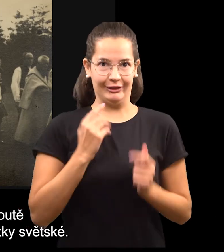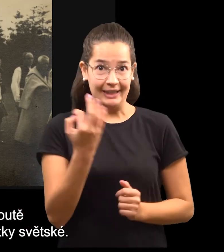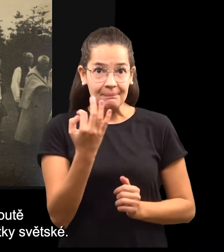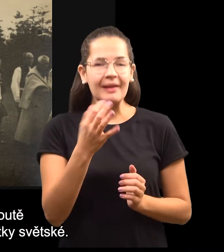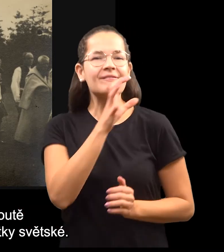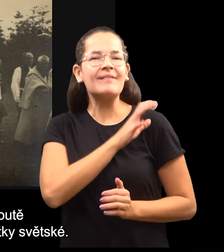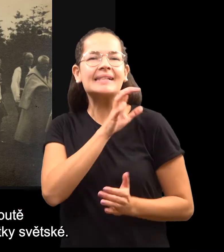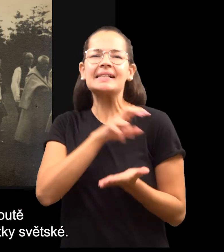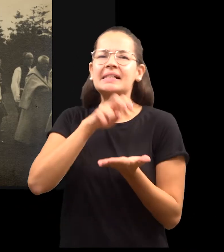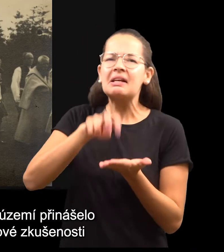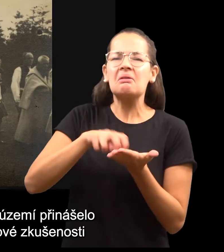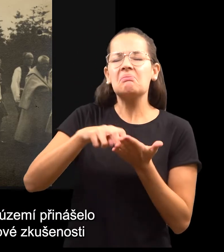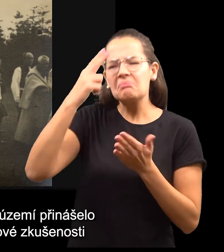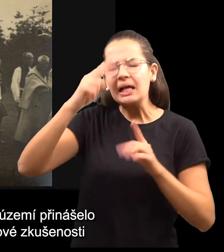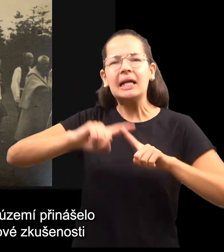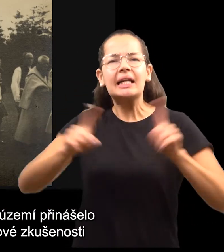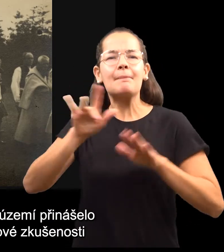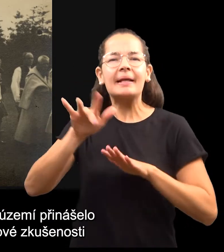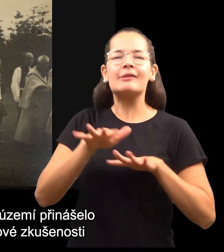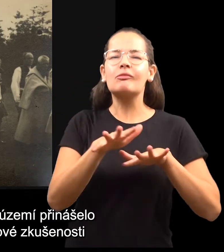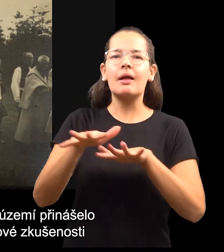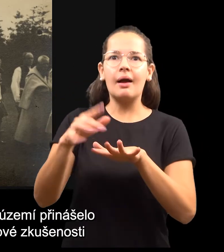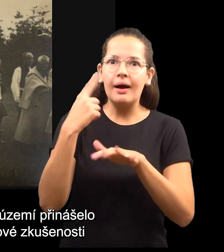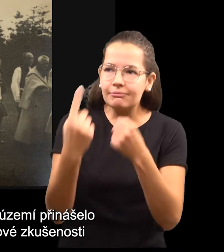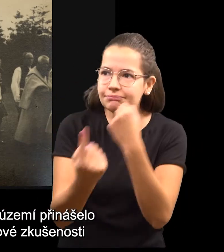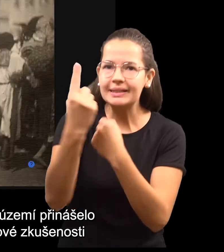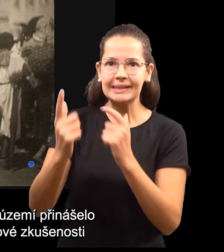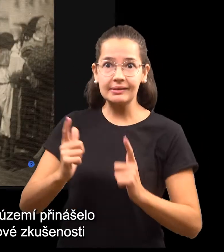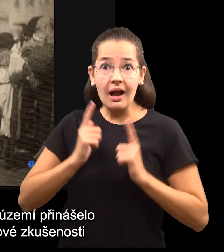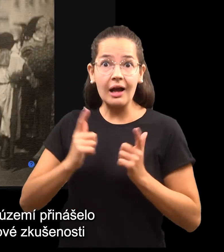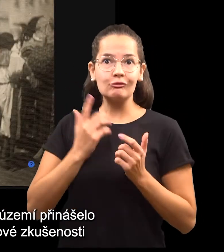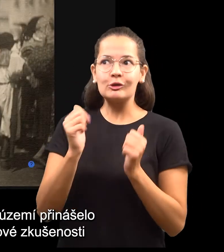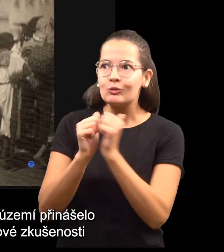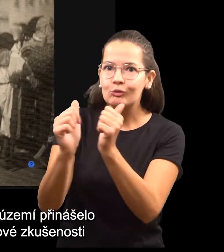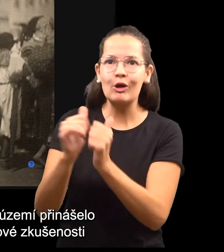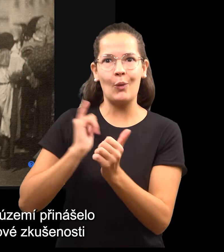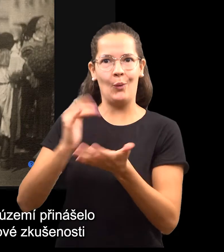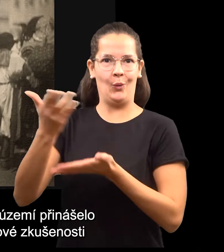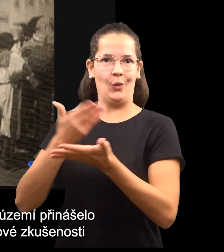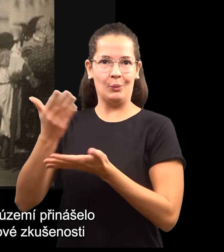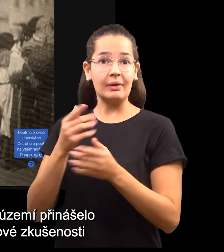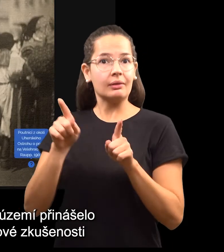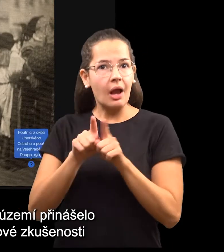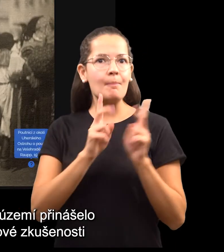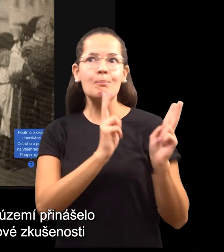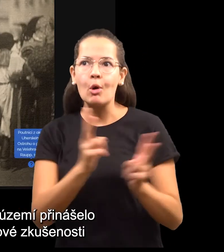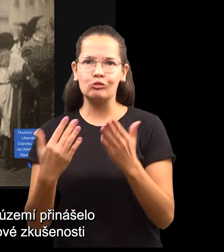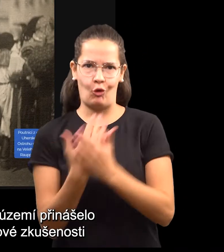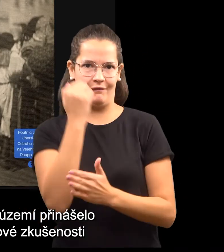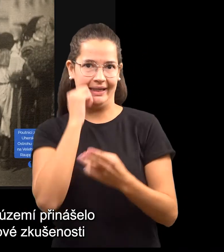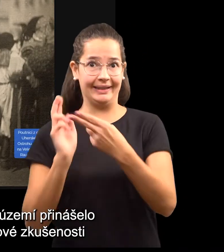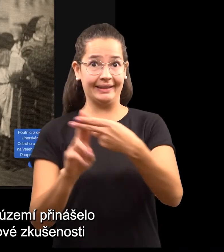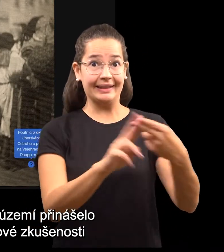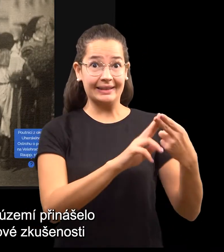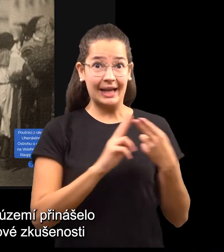také zážitky světské. Vykročení zahranice známého území přinášelo dosud nepoznané zážitky a nové zkušenosti